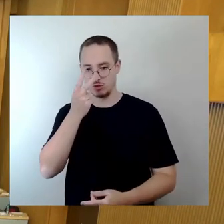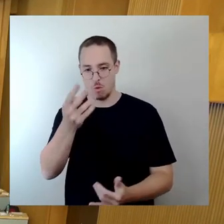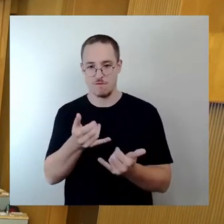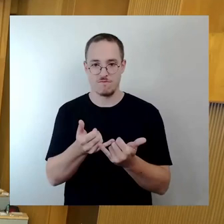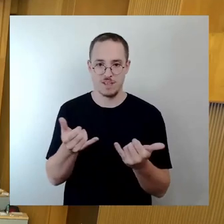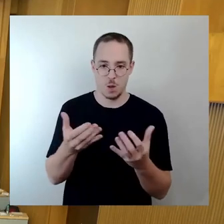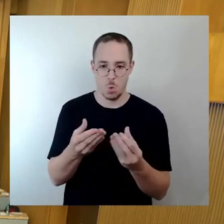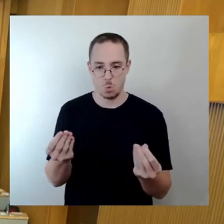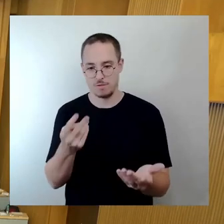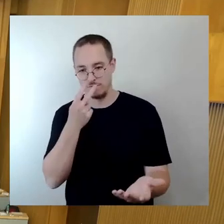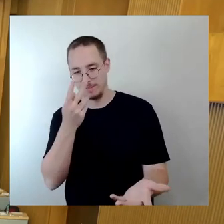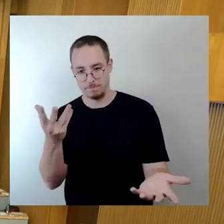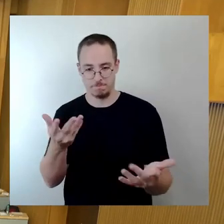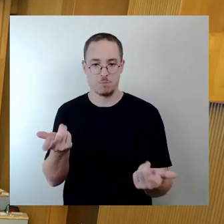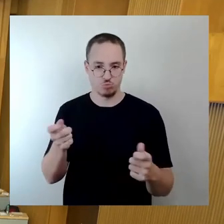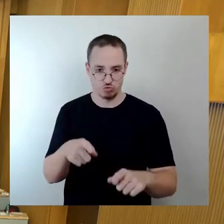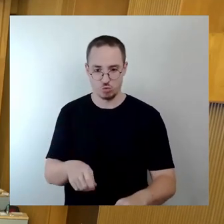kommen können. Stephan Kühn bitte.